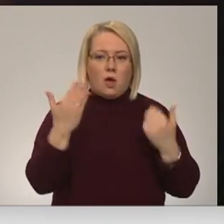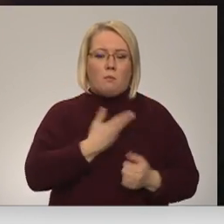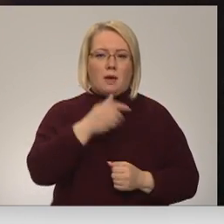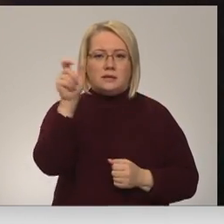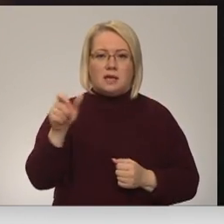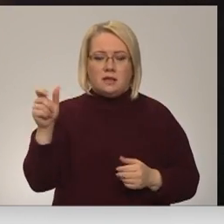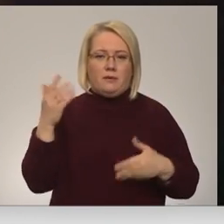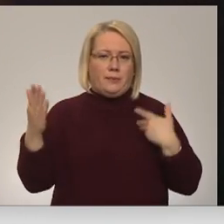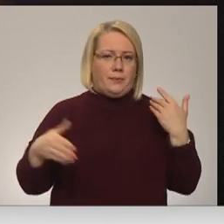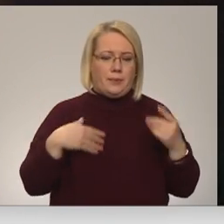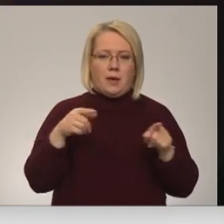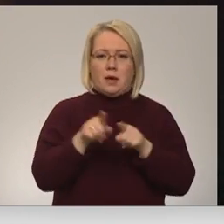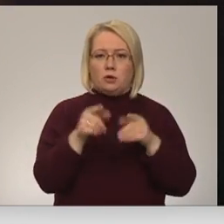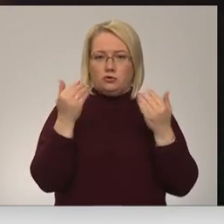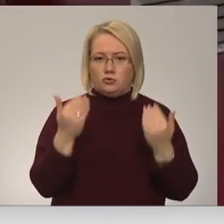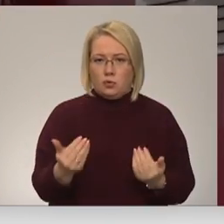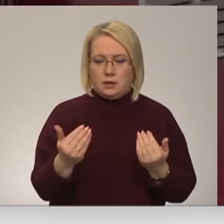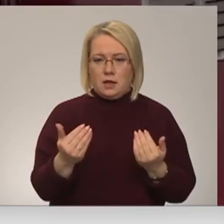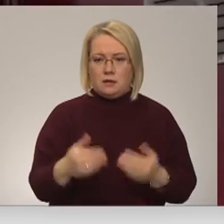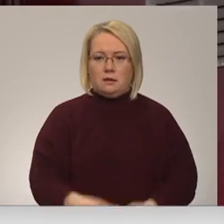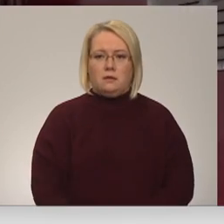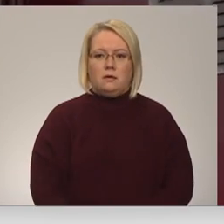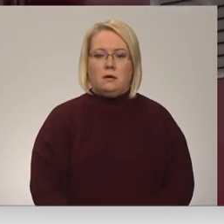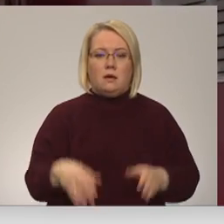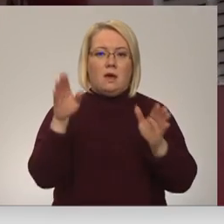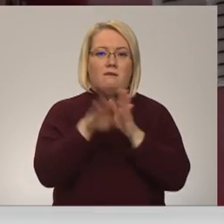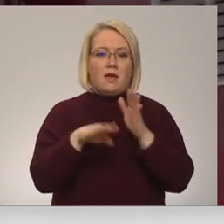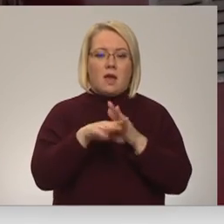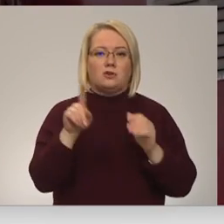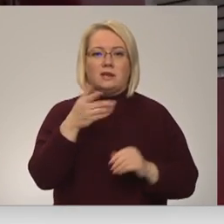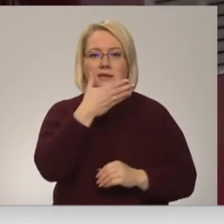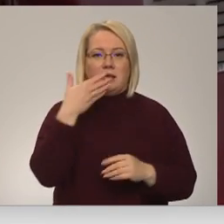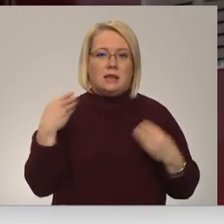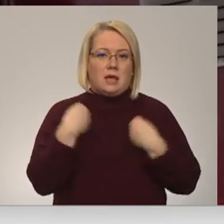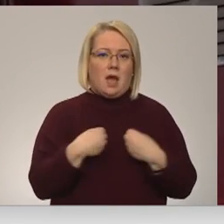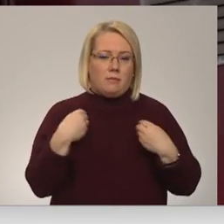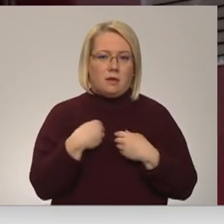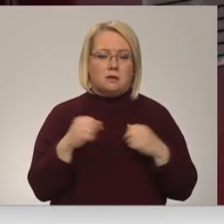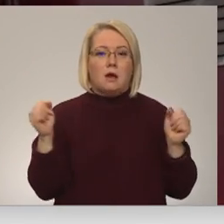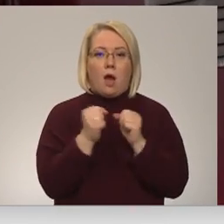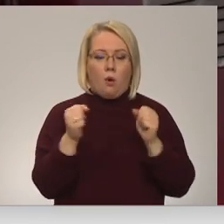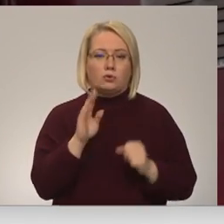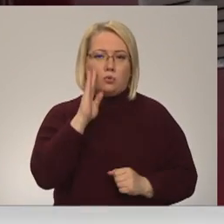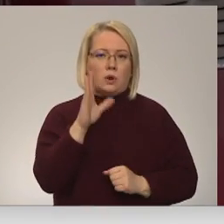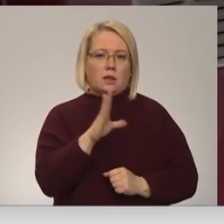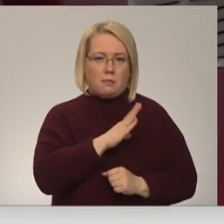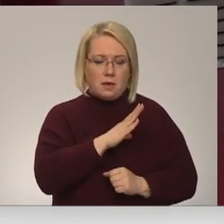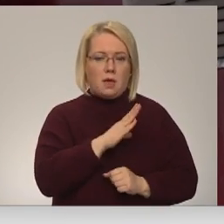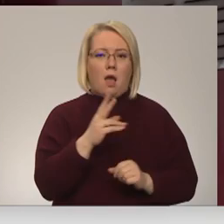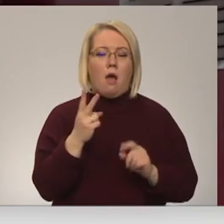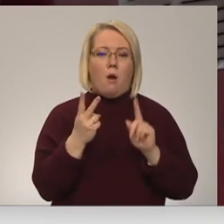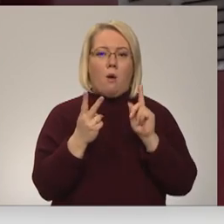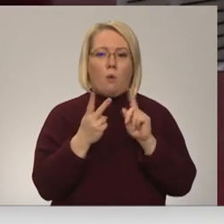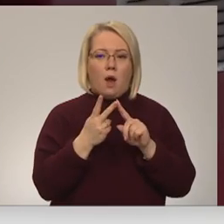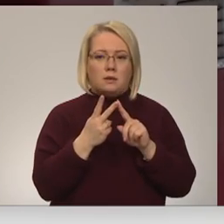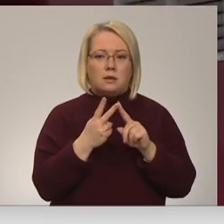satraukums valdīja arī šodien. Vienkārši, sildāk jāapģerbjas. viss. Ne, no augstna rīt bija. Tas ir viens, otrs, tagad